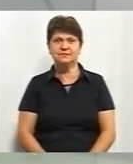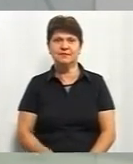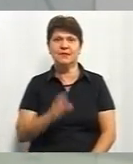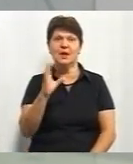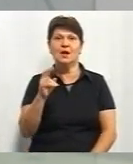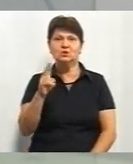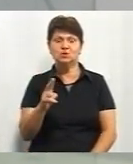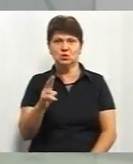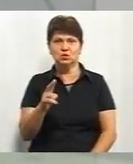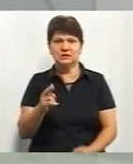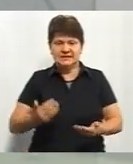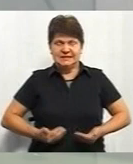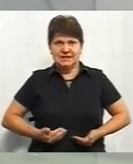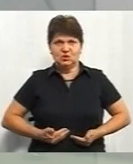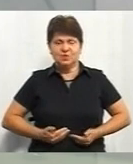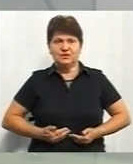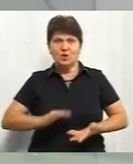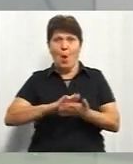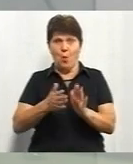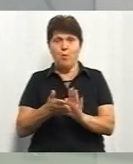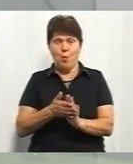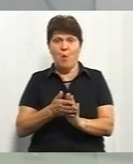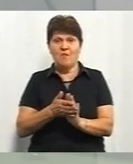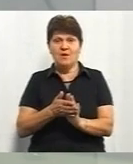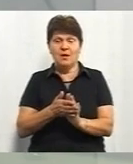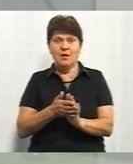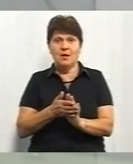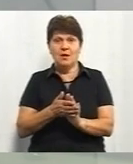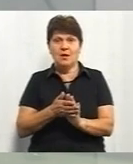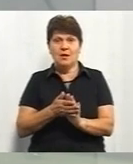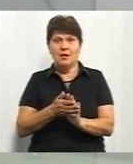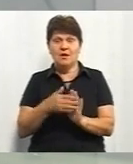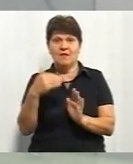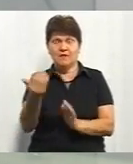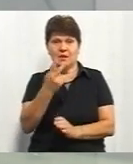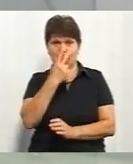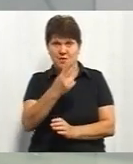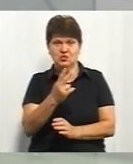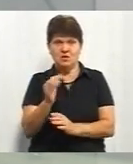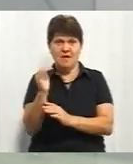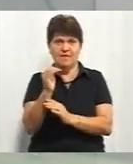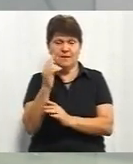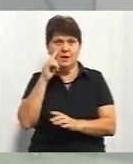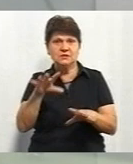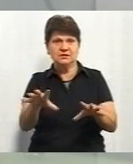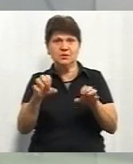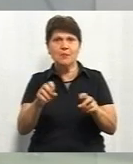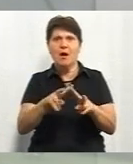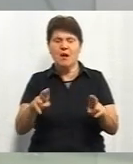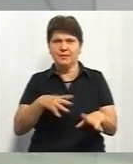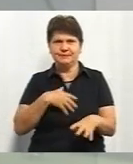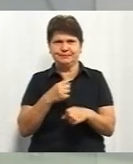Соціальне середовище і побутові умови. Пані Софії, ви кажете, що фільм ви сприйняли як жорсткий.